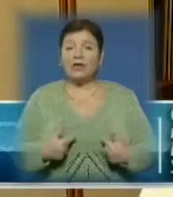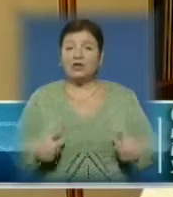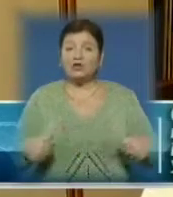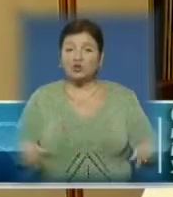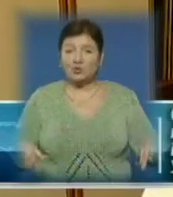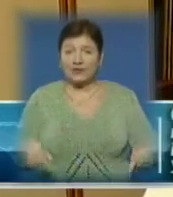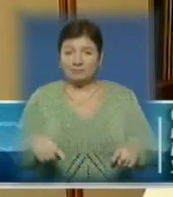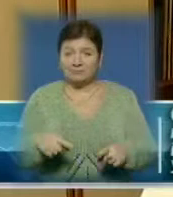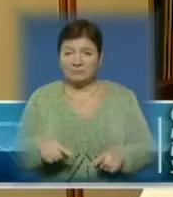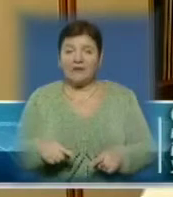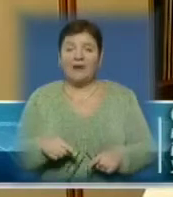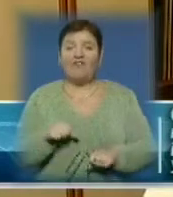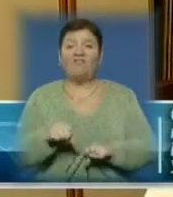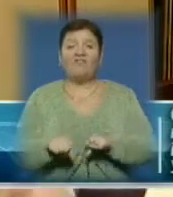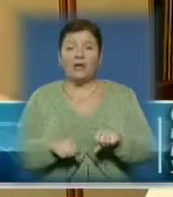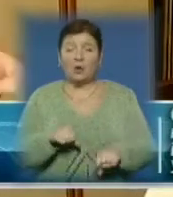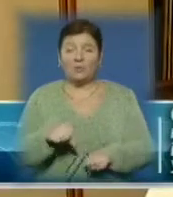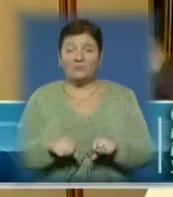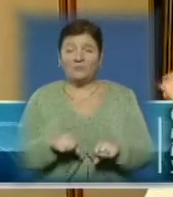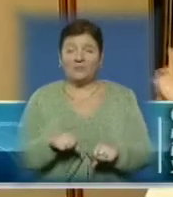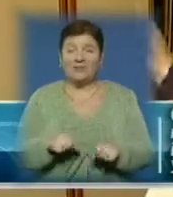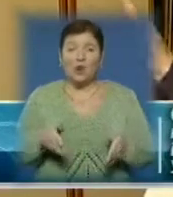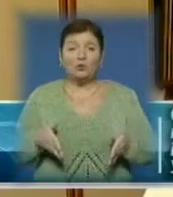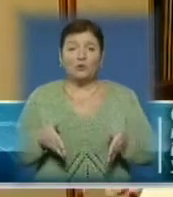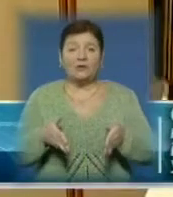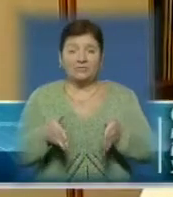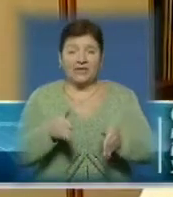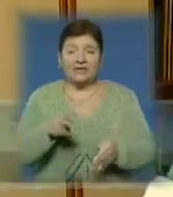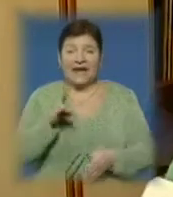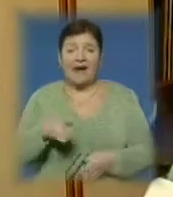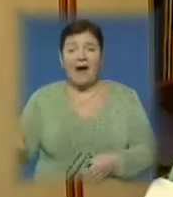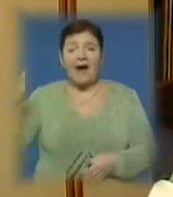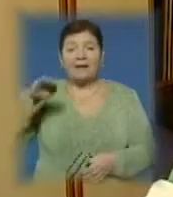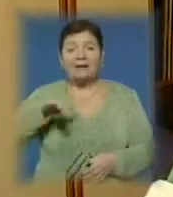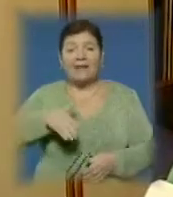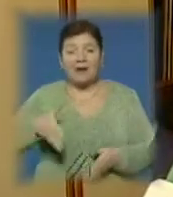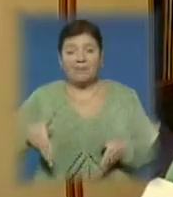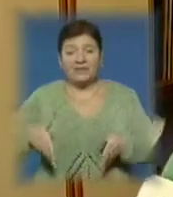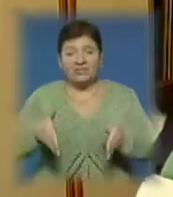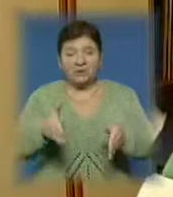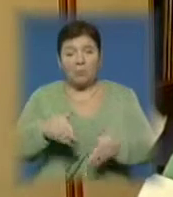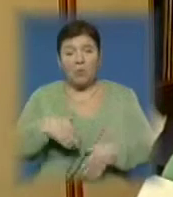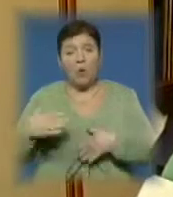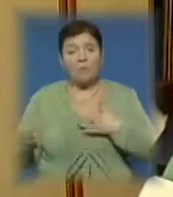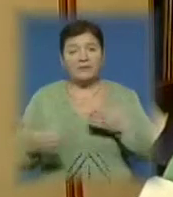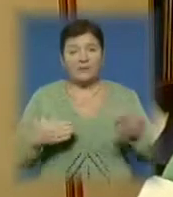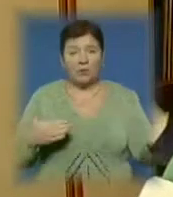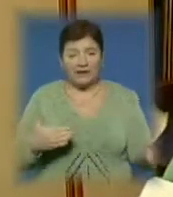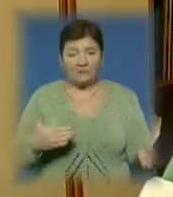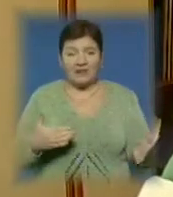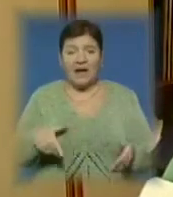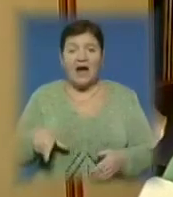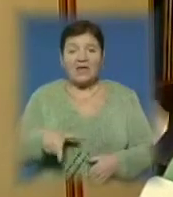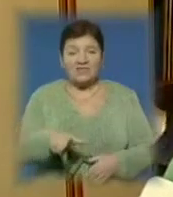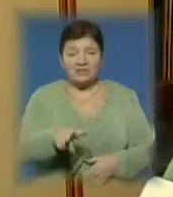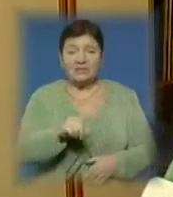велодоріжок на набережних, на обидві боки річки,